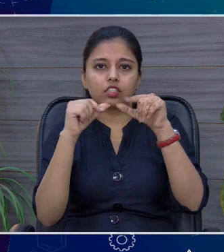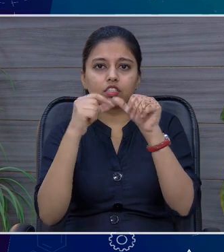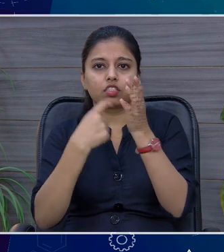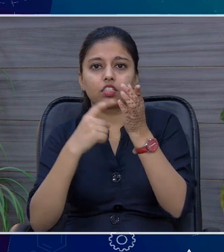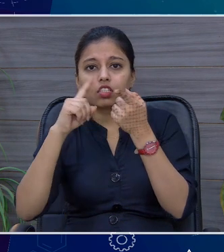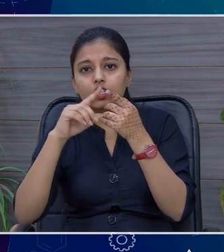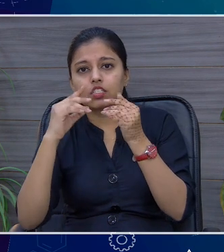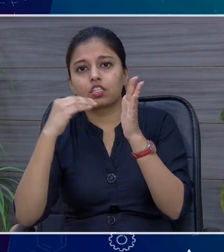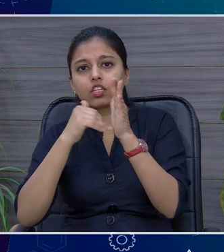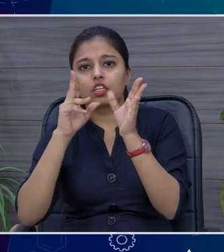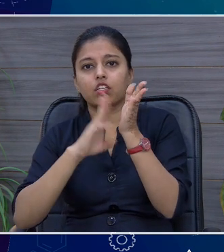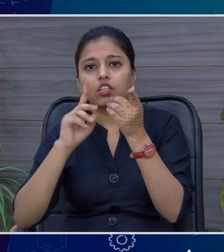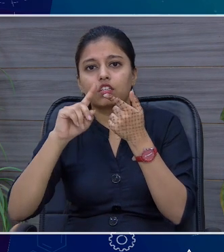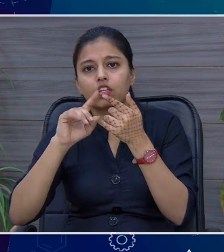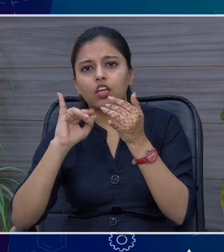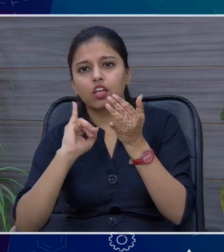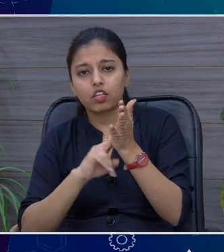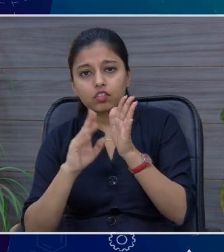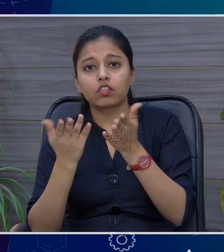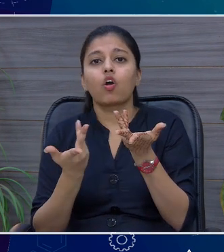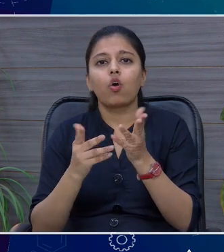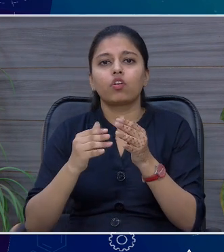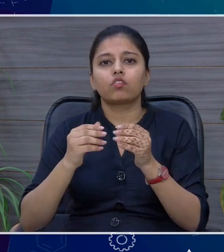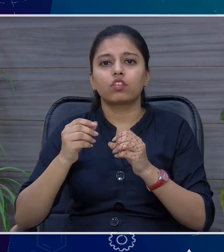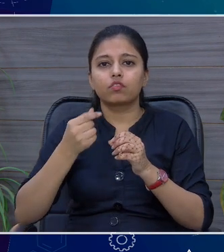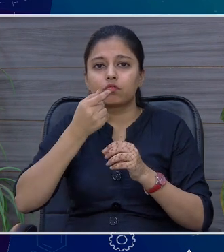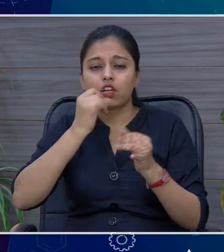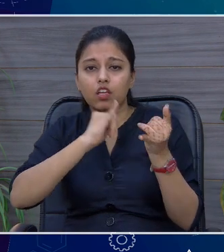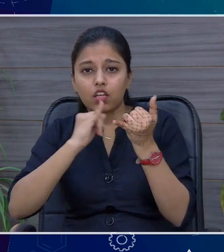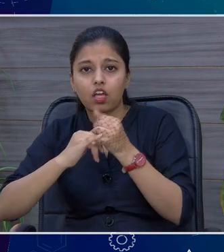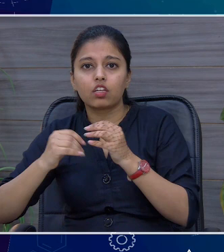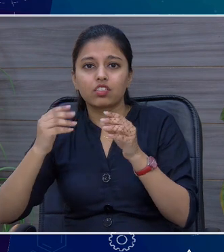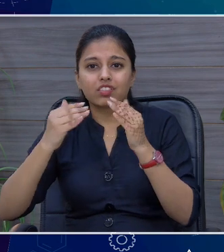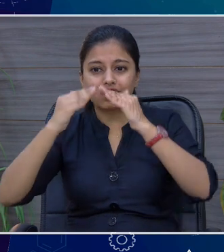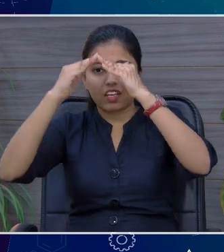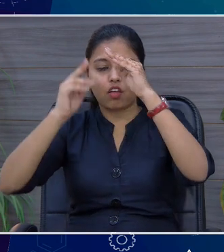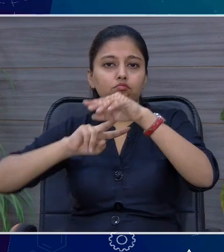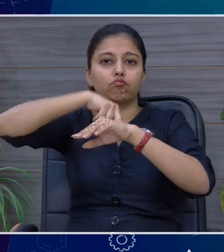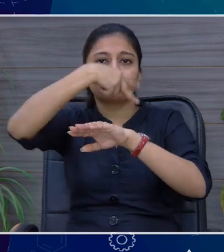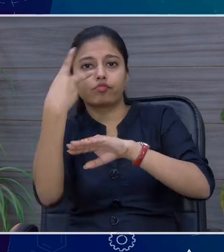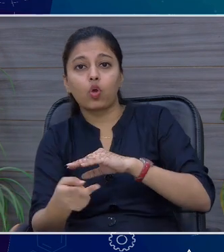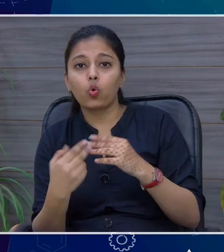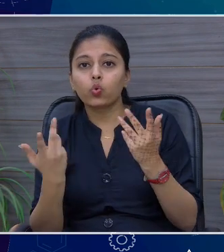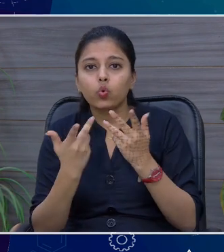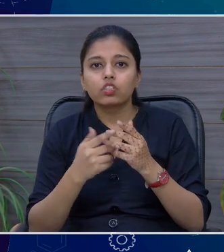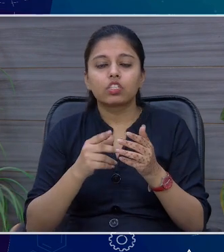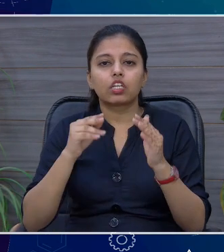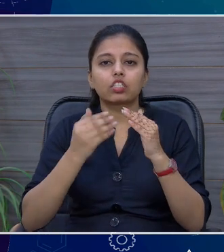अभी हमने हाल ही में सुषान सिंग राजपूत की बहुत अच्छी फिल्म देखी जिसमें उनका बेट